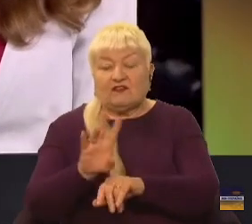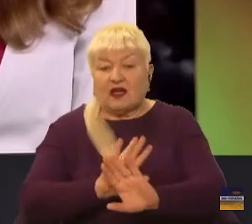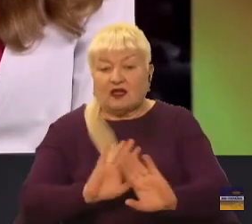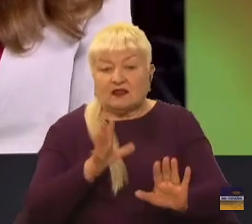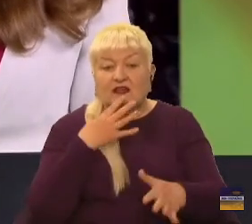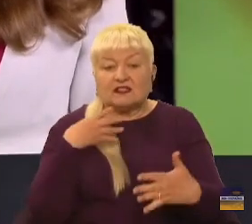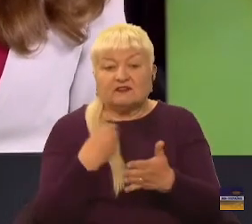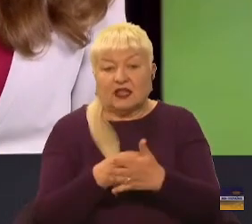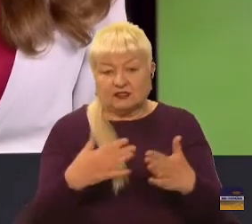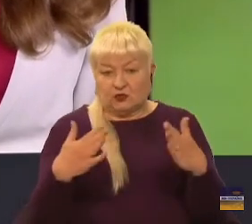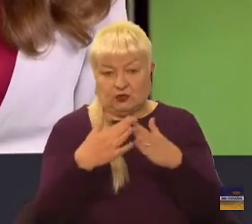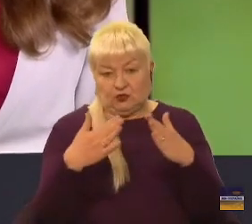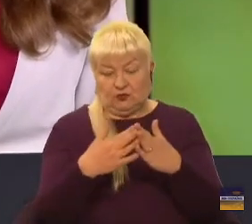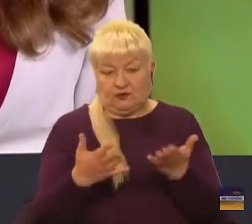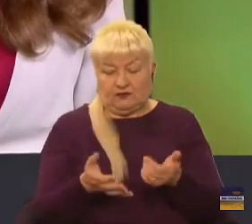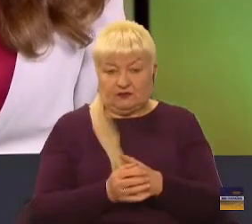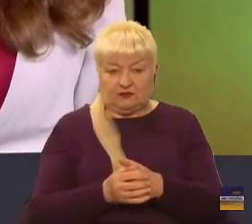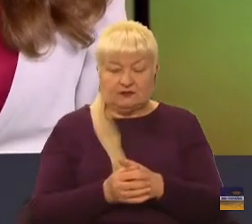домівки.